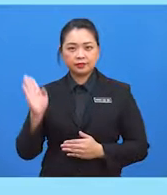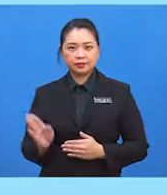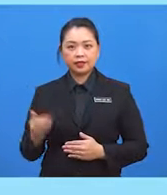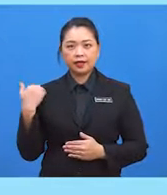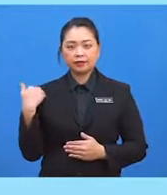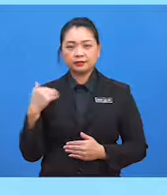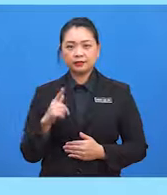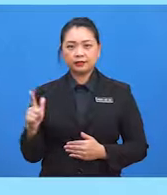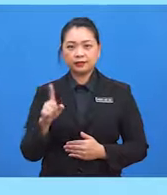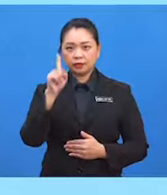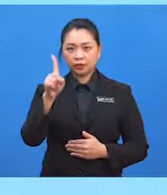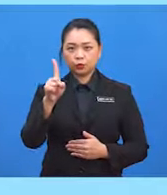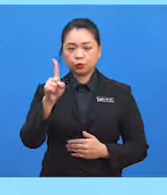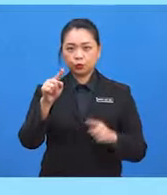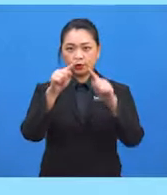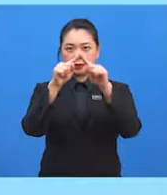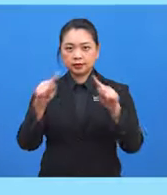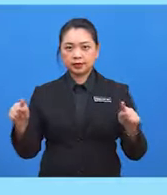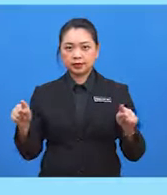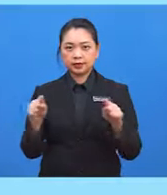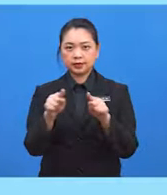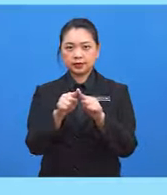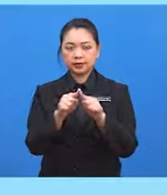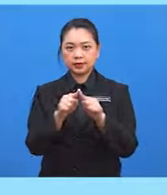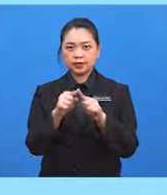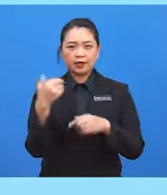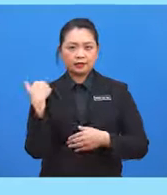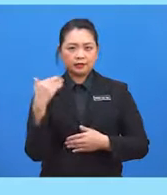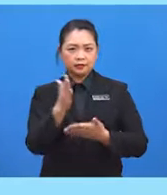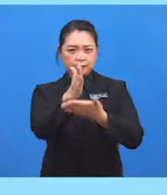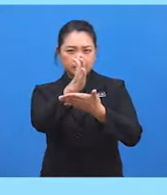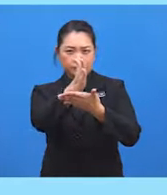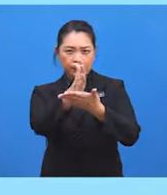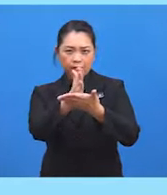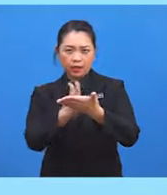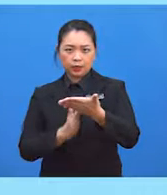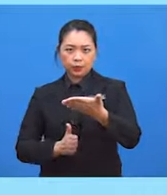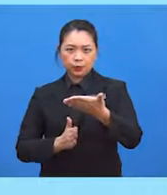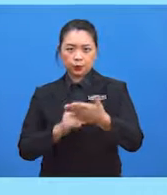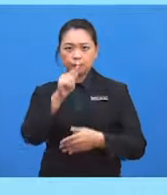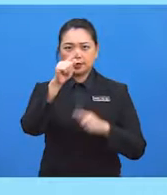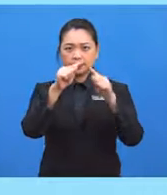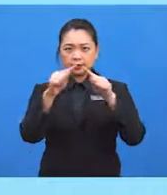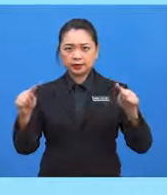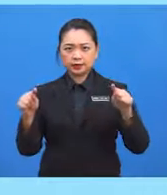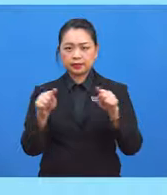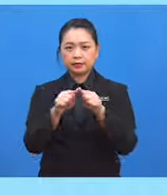sebuah segitiga yang merupakan separuh daripada segitiga